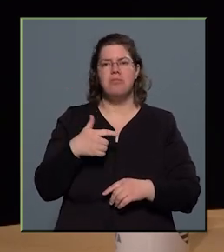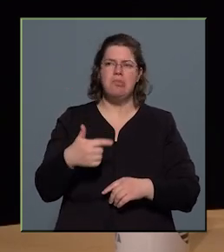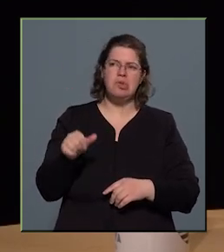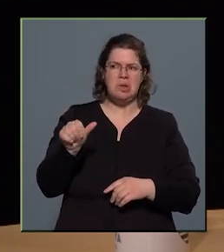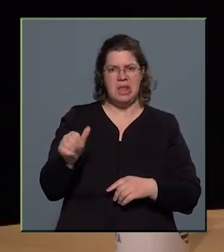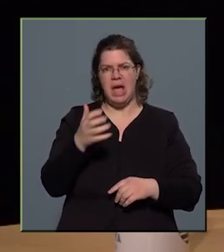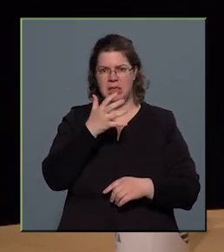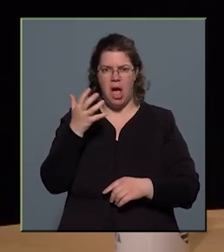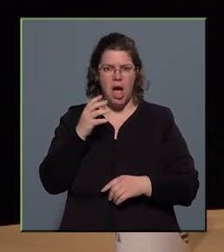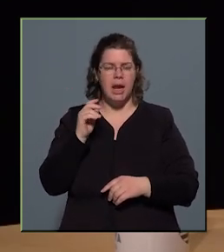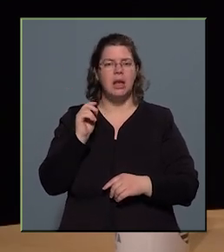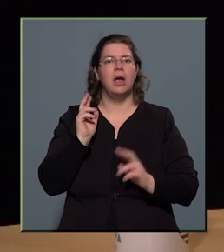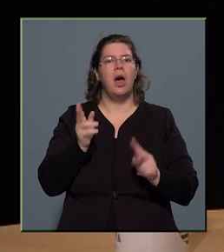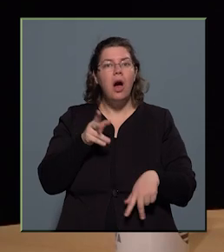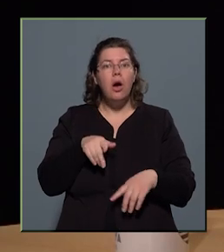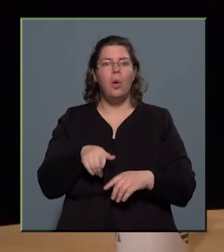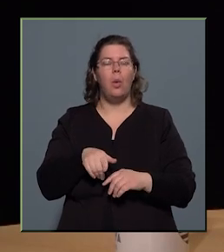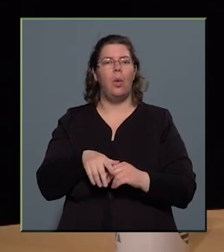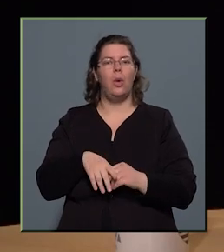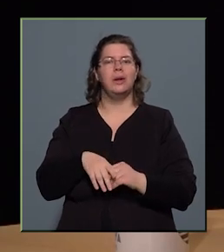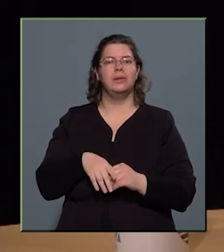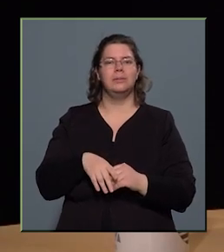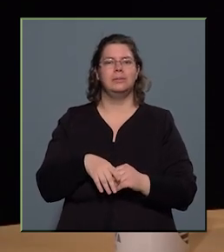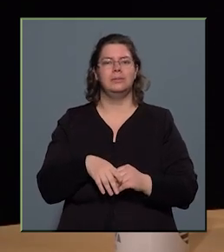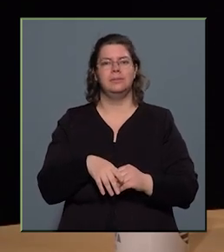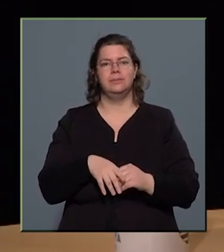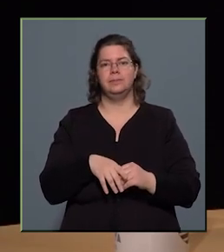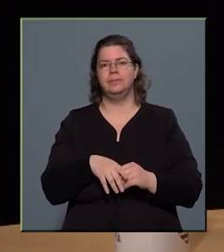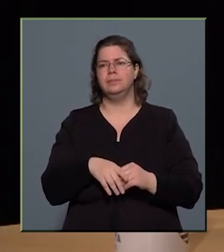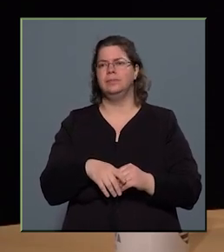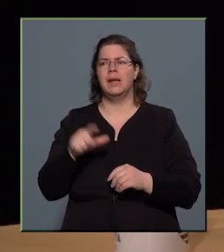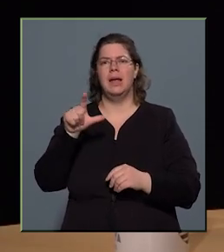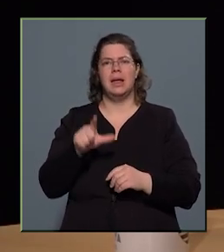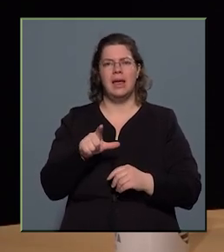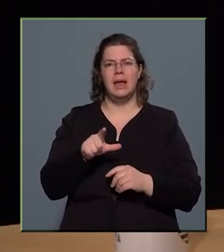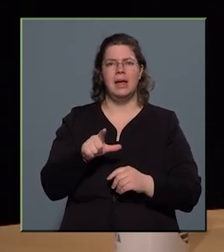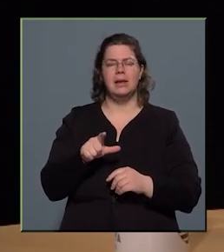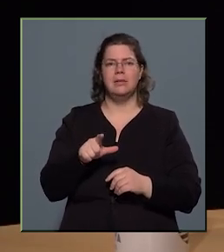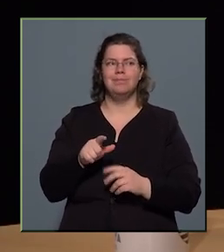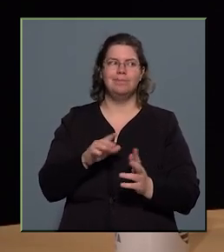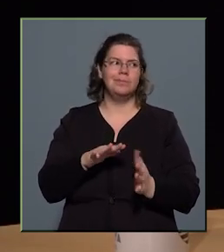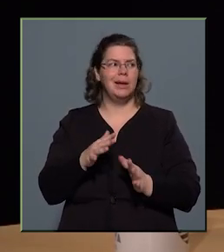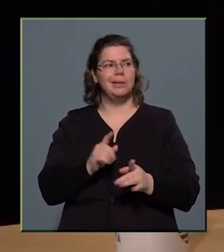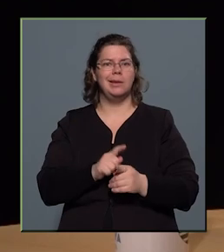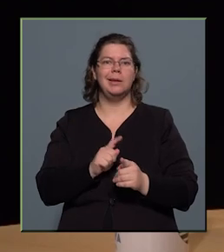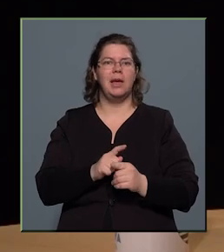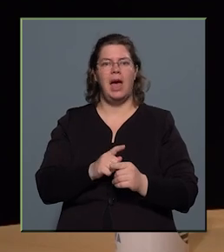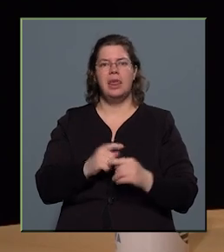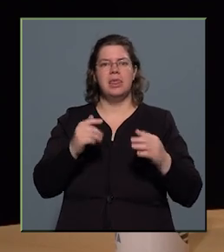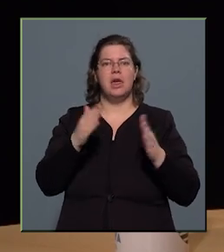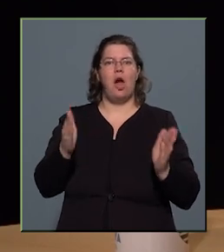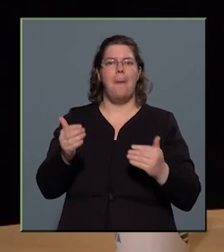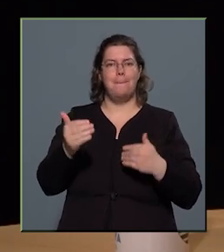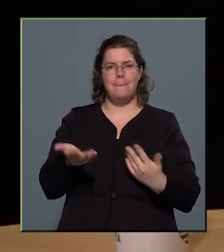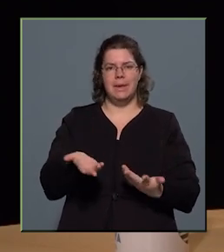nyarán, akkor a két kabin, amelyik